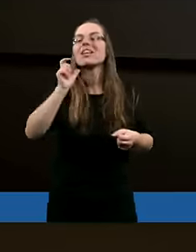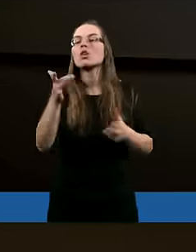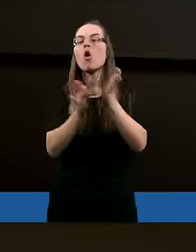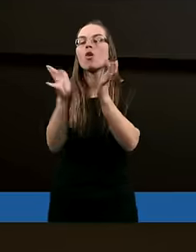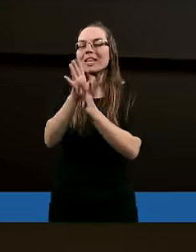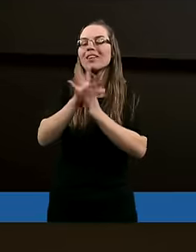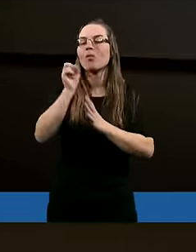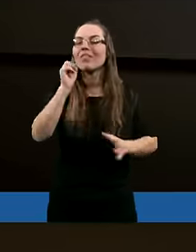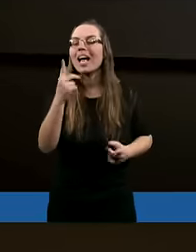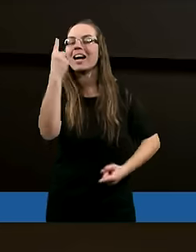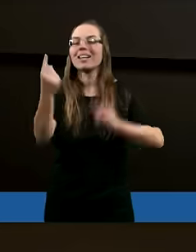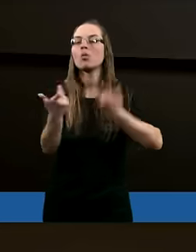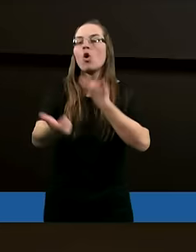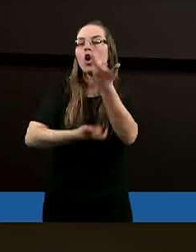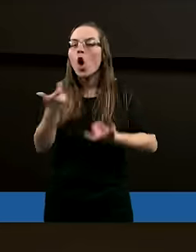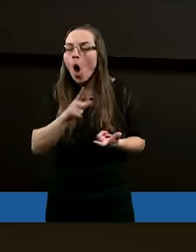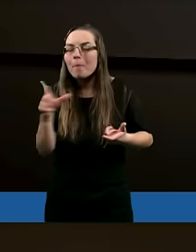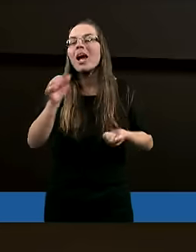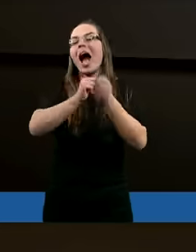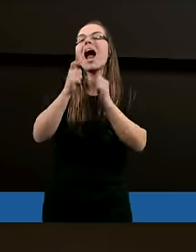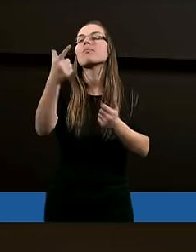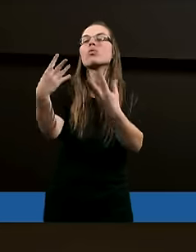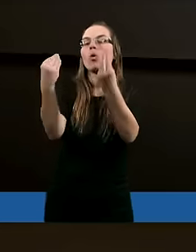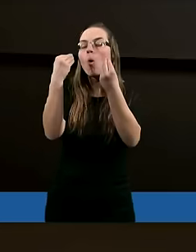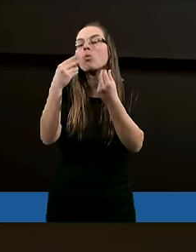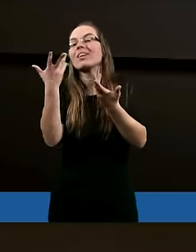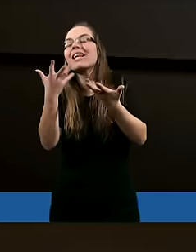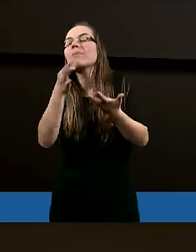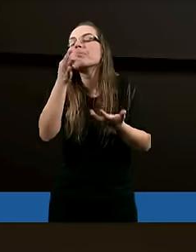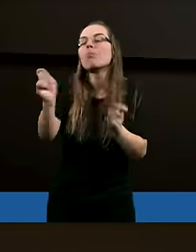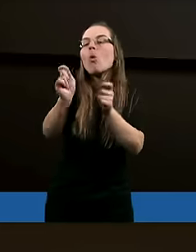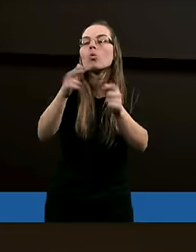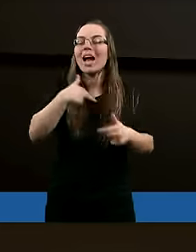Jezus w takich sytuacjach robił albo czego nas uczy na tą sytuację.